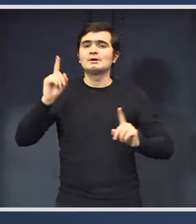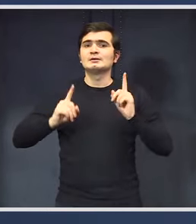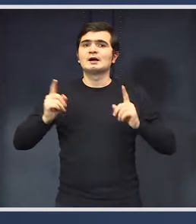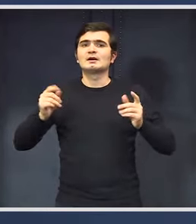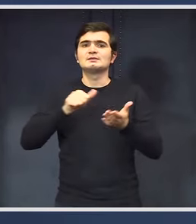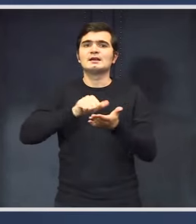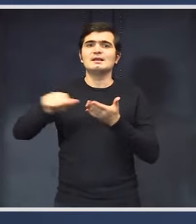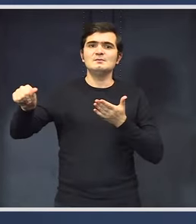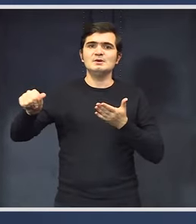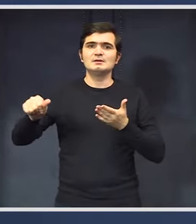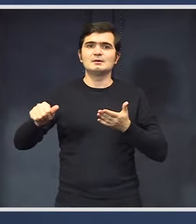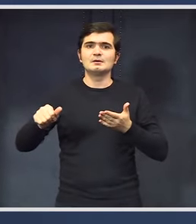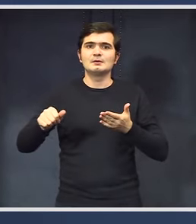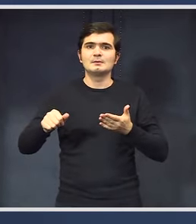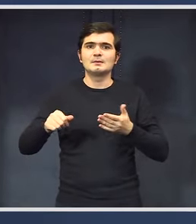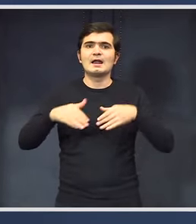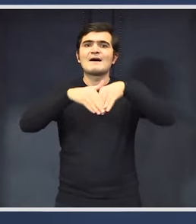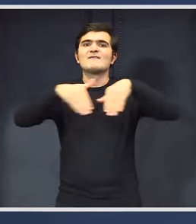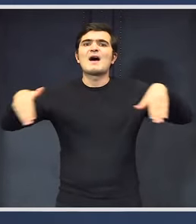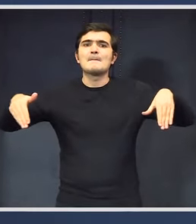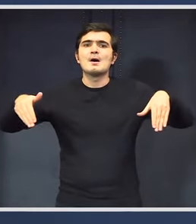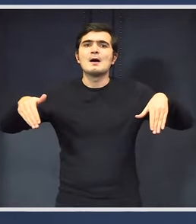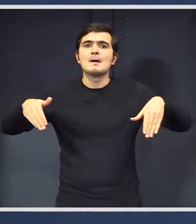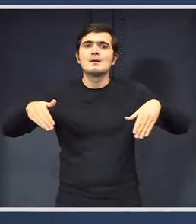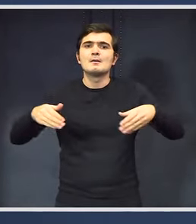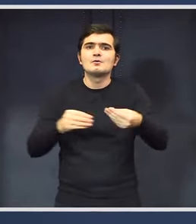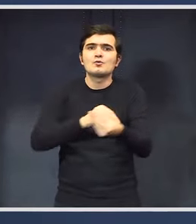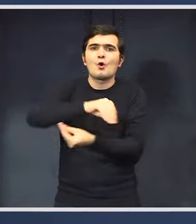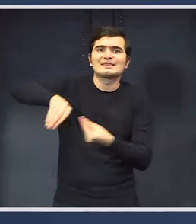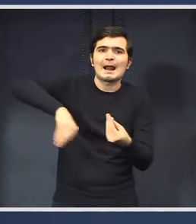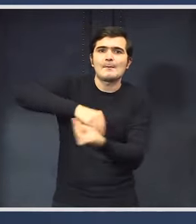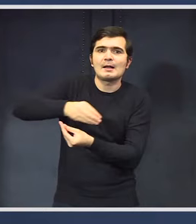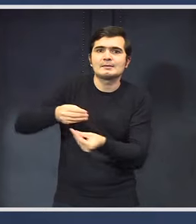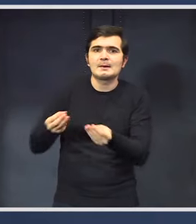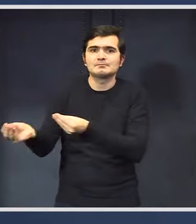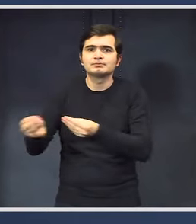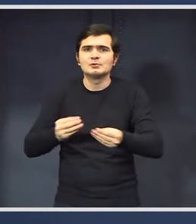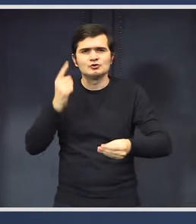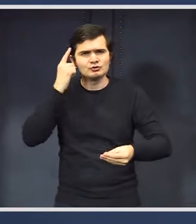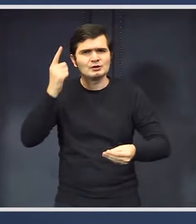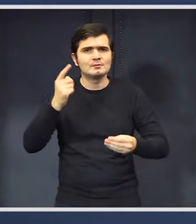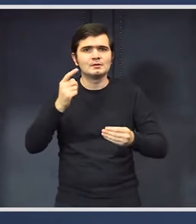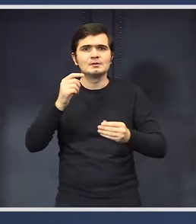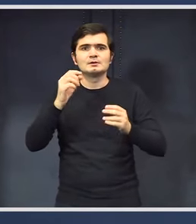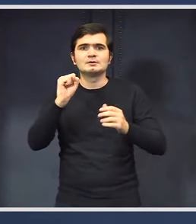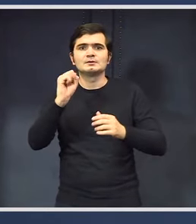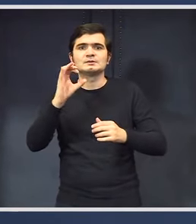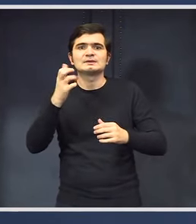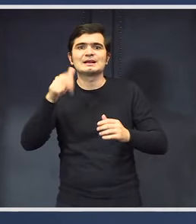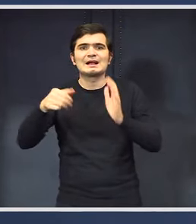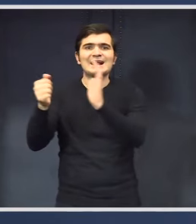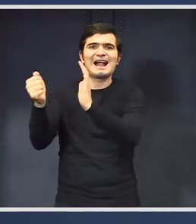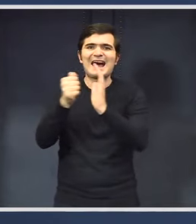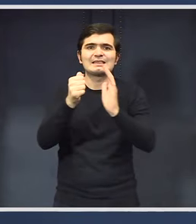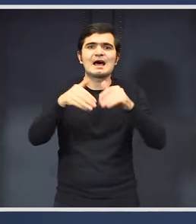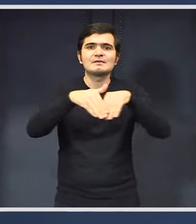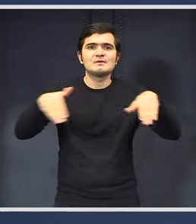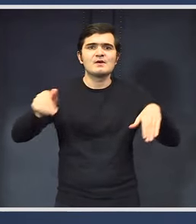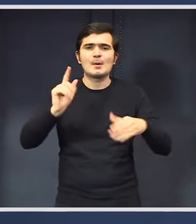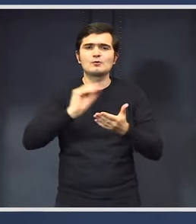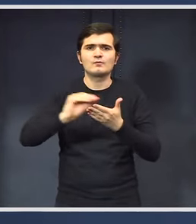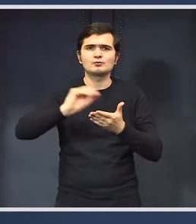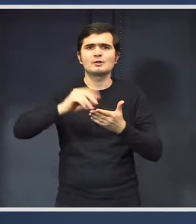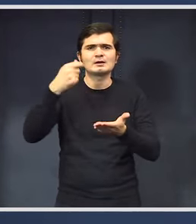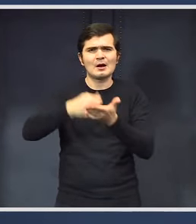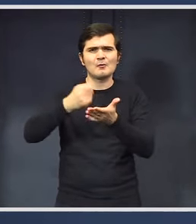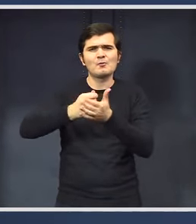sau s-ar elimina contrabanda în VMI. Știți foarte bine că scènerele din VMI nu funcționează. Avem 15 scènere achiziționate în urmă cu mai